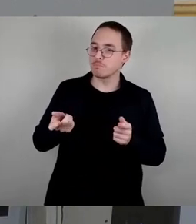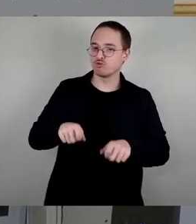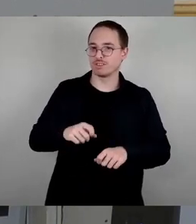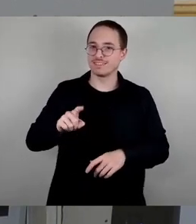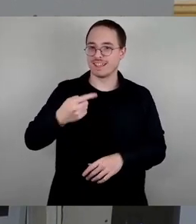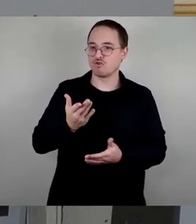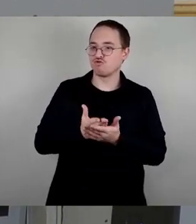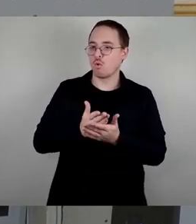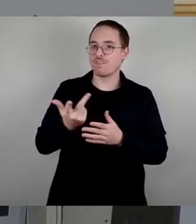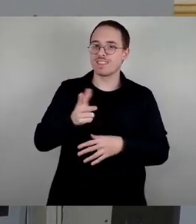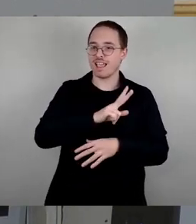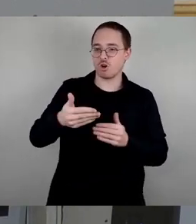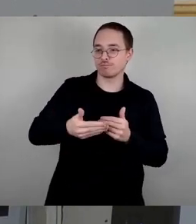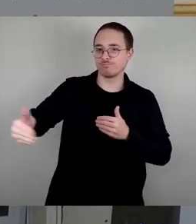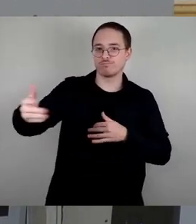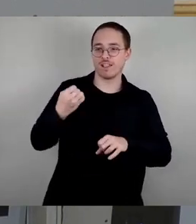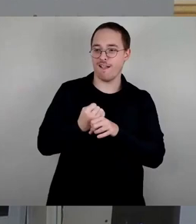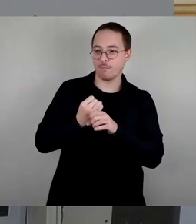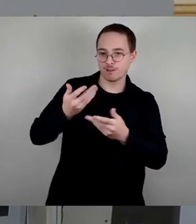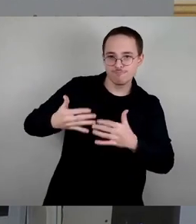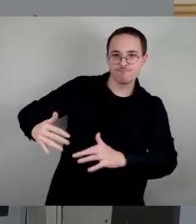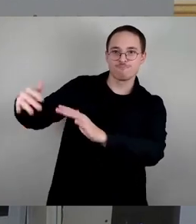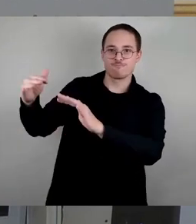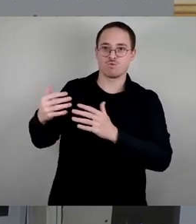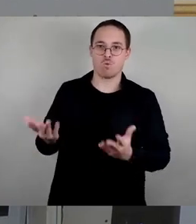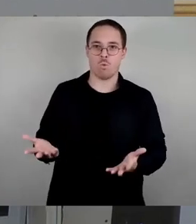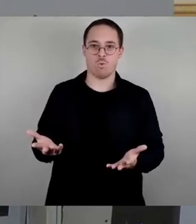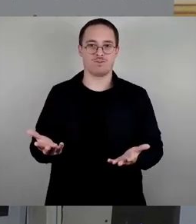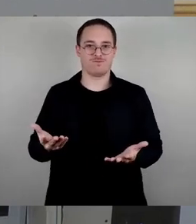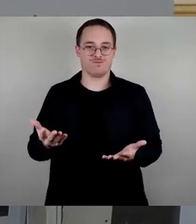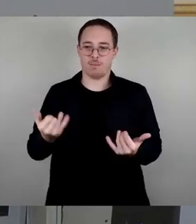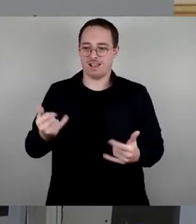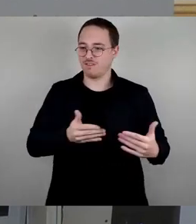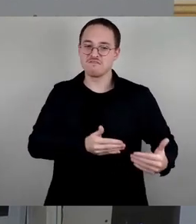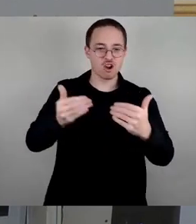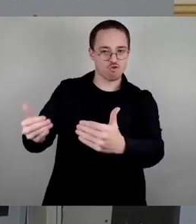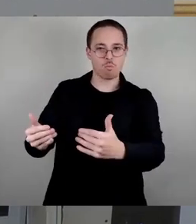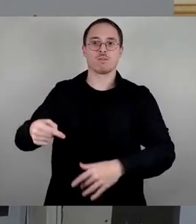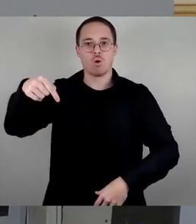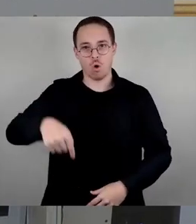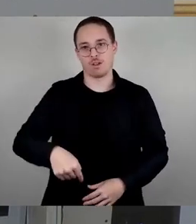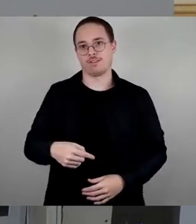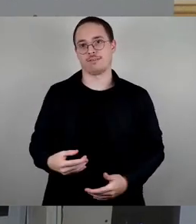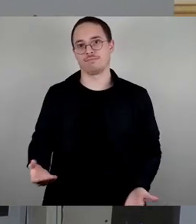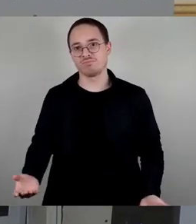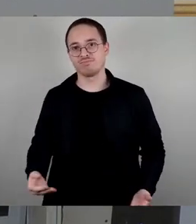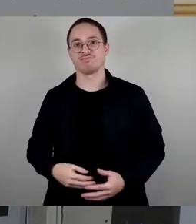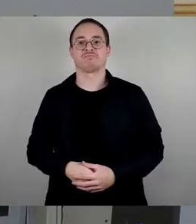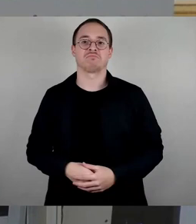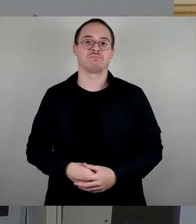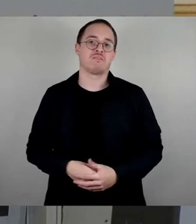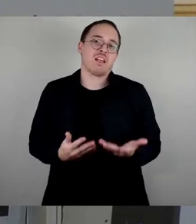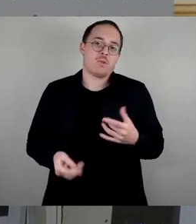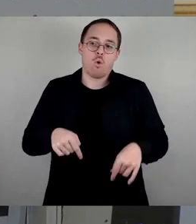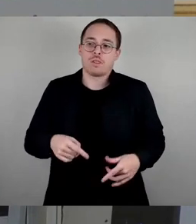Stuttbereich, auch mit dem Finanzbereich nochmal intensiver suchen können und dann hätten wir vielleicht heute schon mehr Sicherheit. So,